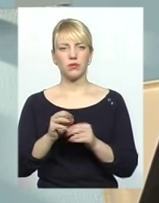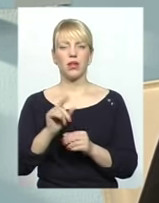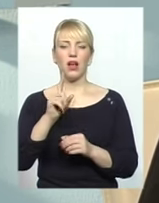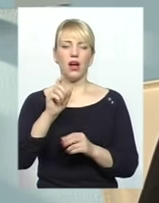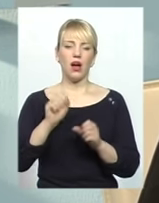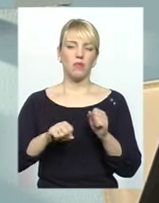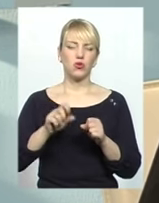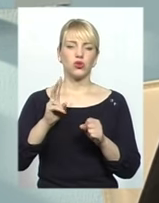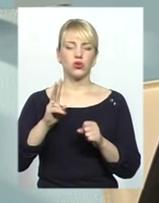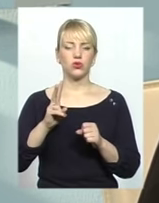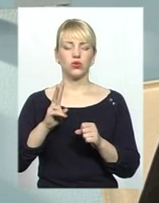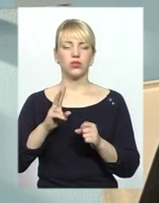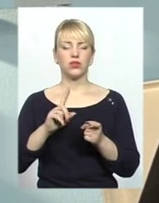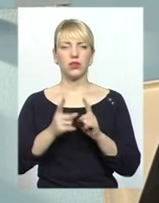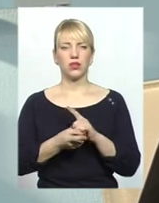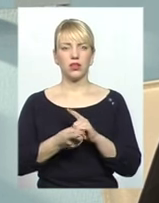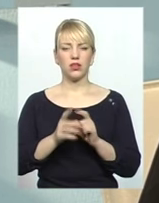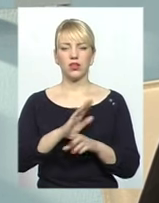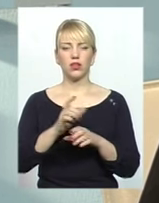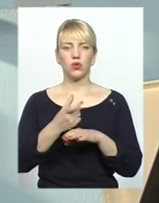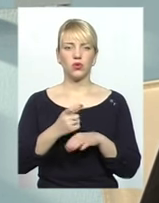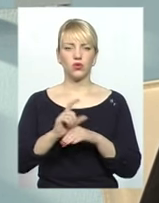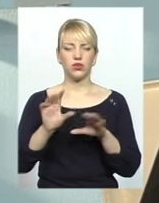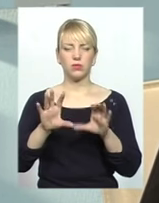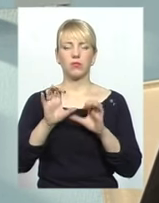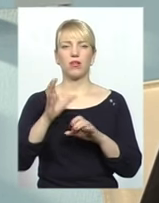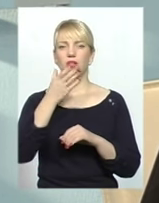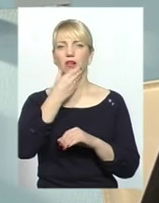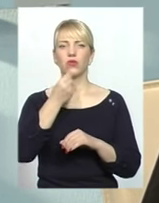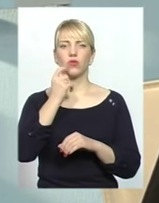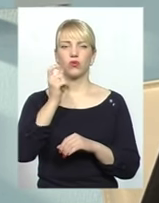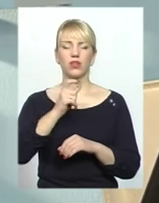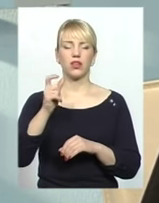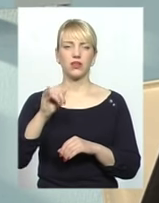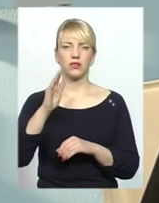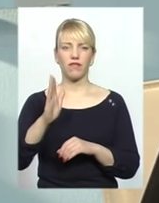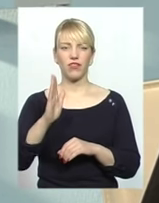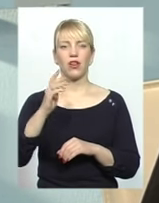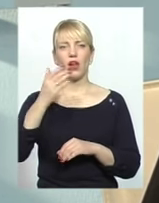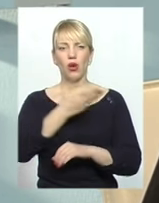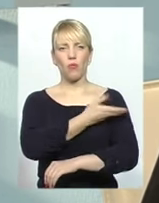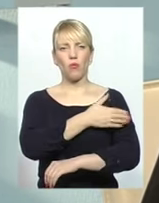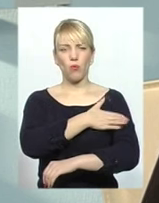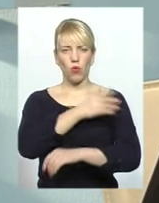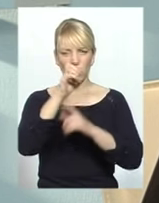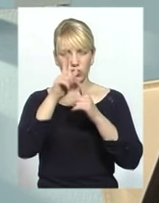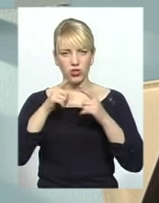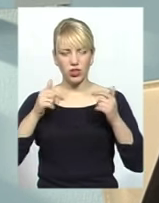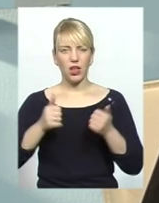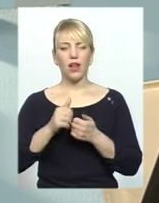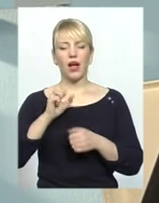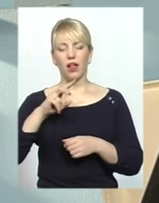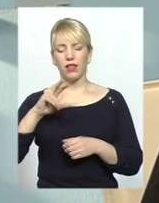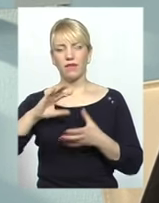дехто, може, не дуже сприймає гарно українців в Польщі. Ну, а загалом, то, ну, нормальне таке,